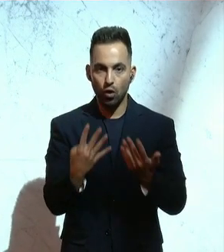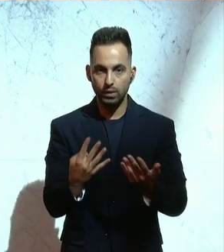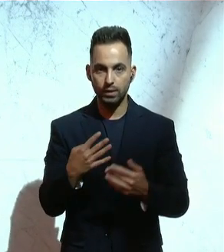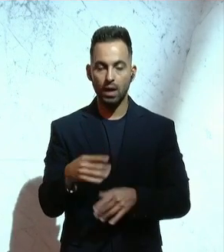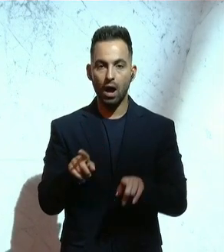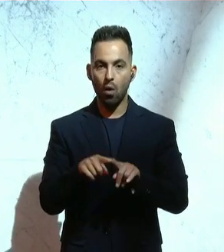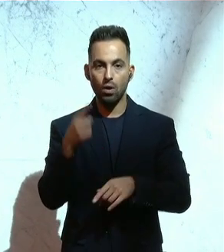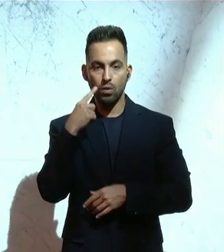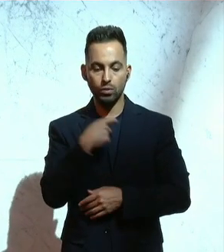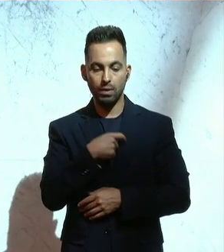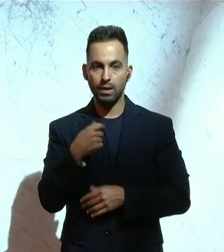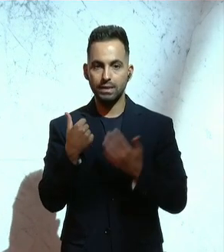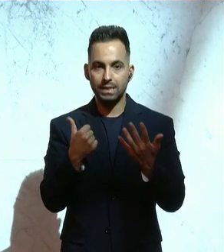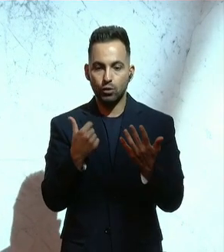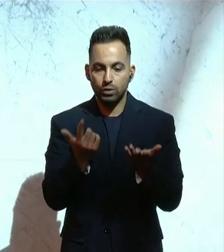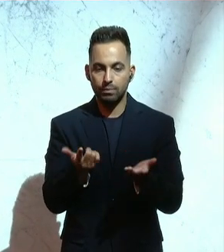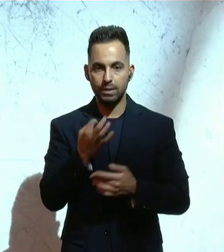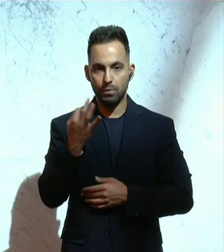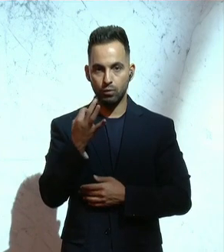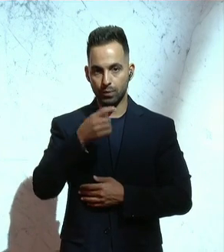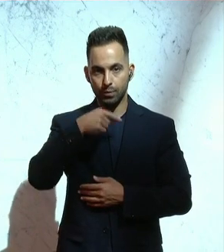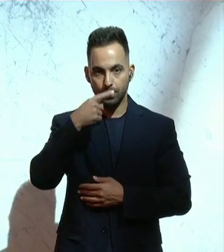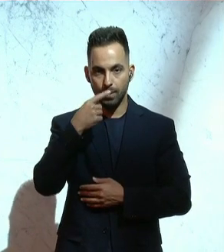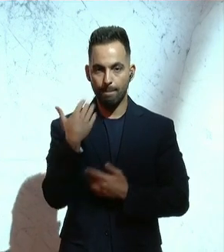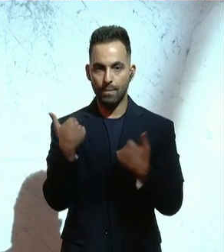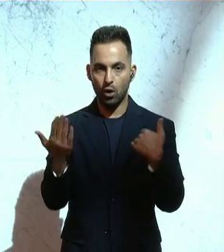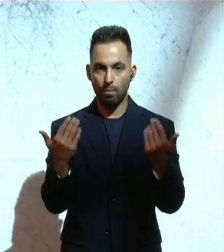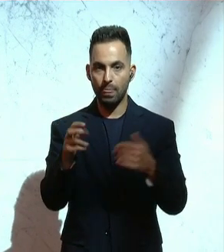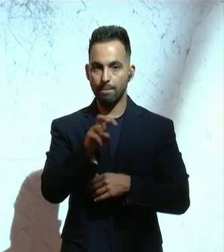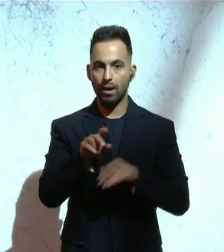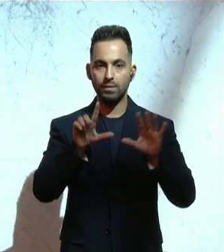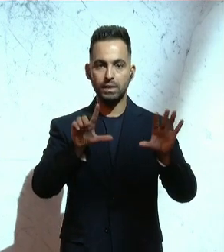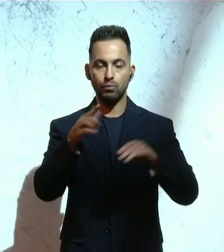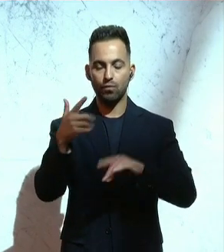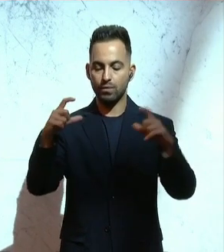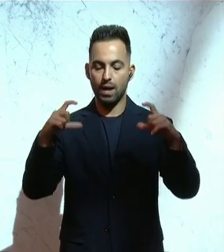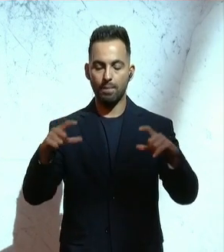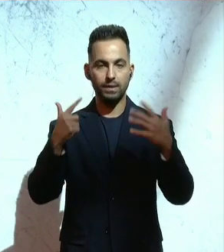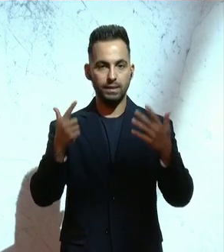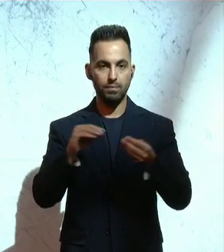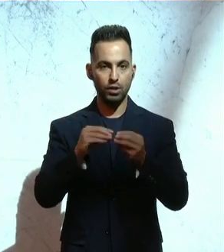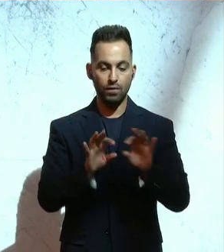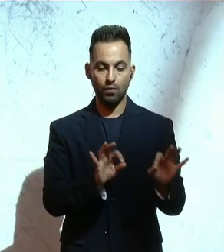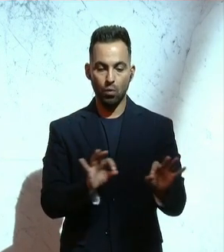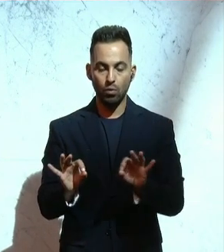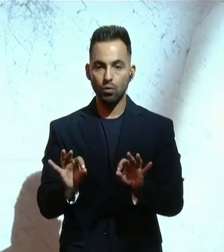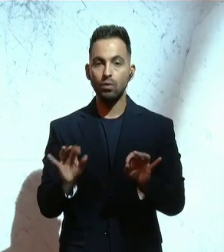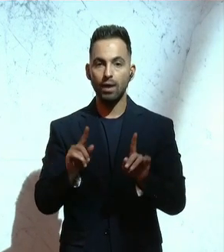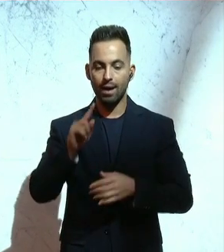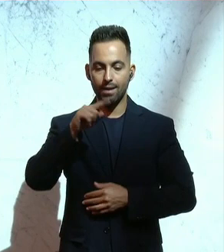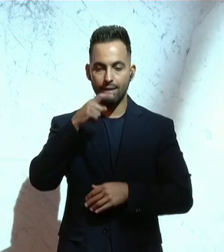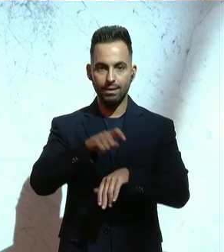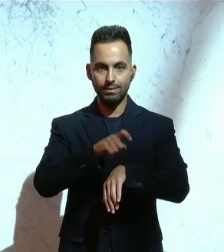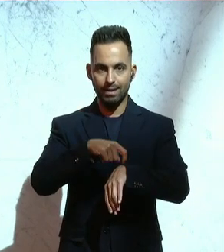sowie NEOS 76 Minuten. Gemäß § 57 Absatz 7 der Geschäftsordnung beträgt die